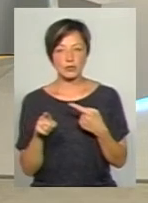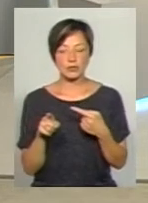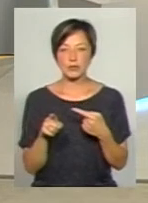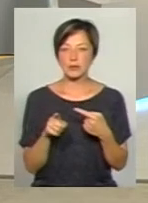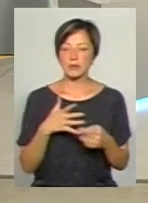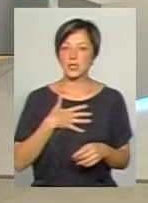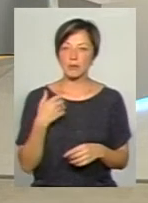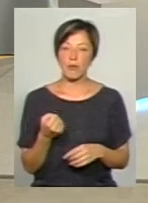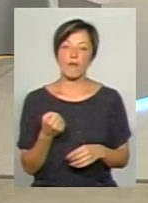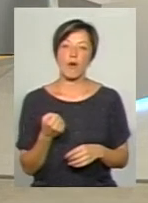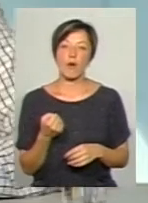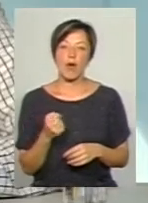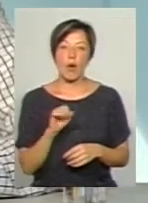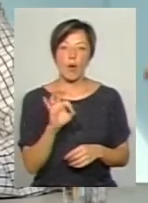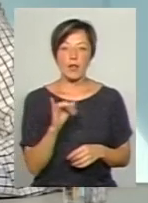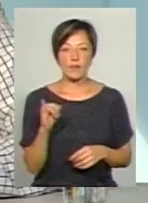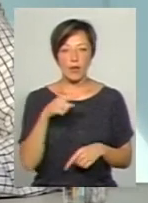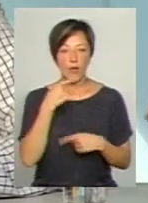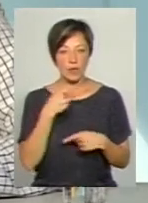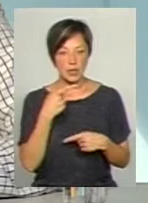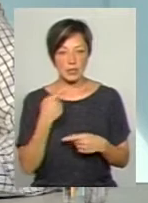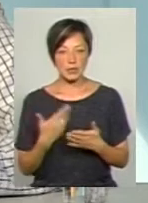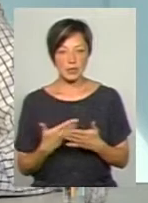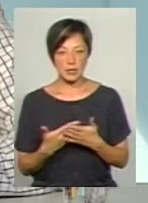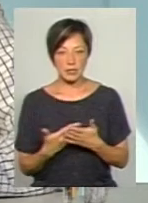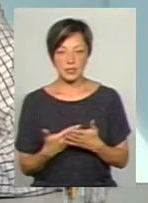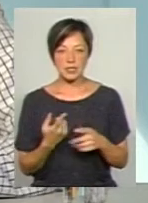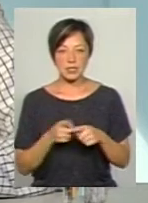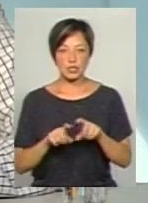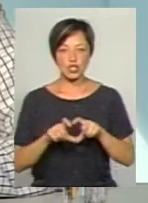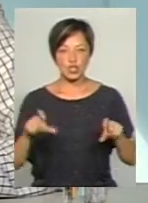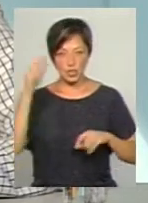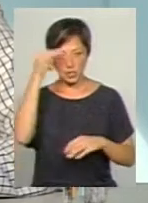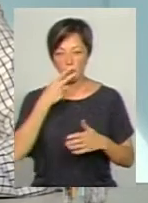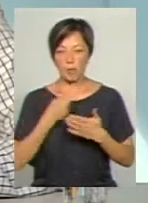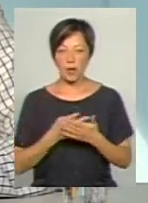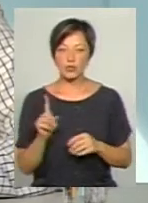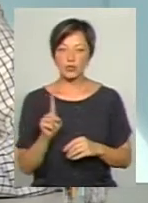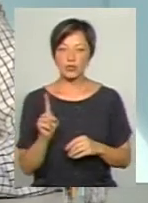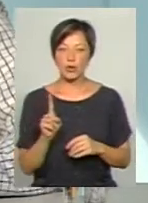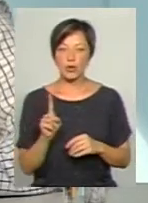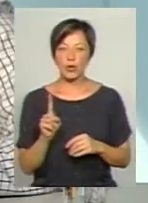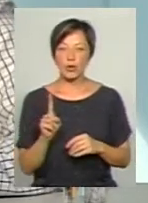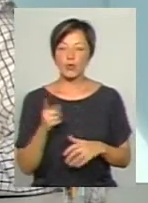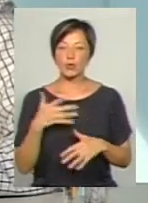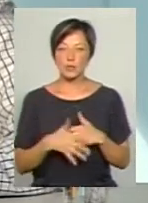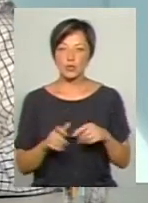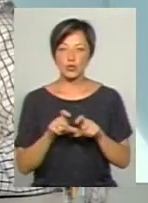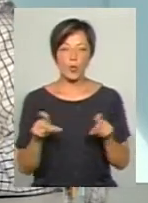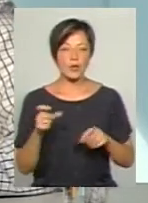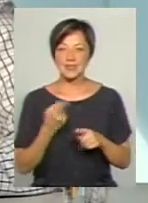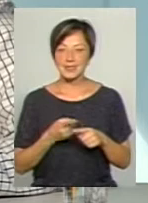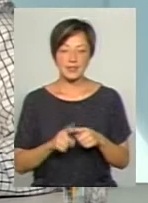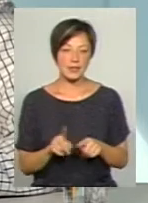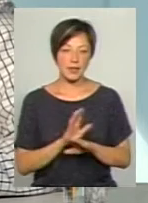принципово. Олег Іванович, ви говорили на прикладі оцих шкіл, які ми зараз побачили, що потрібно розуміти, що школа – це не